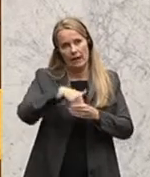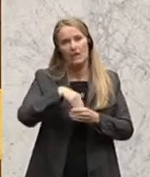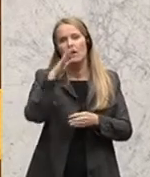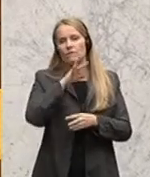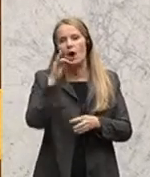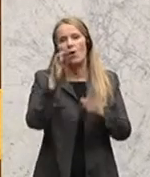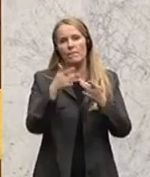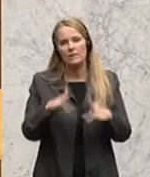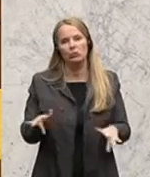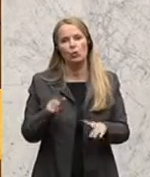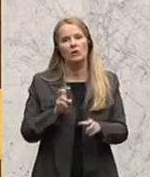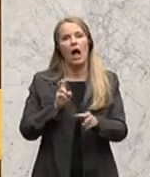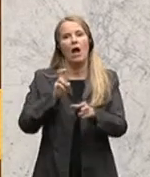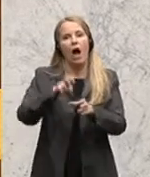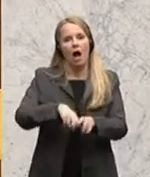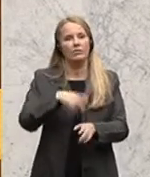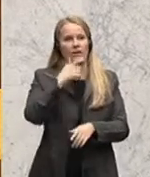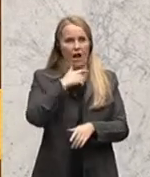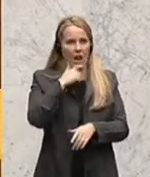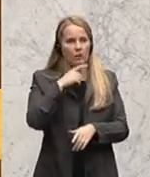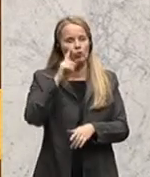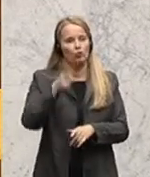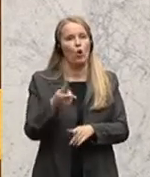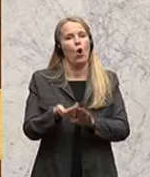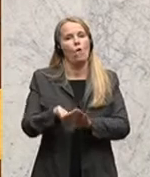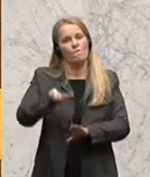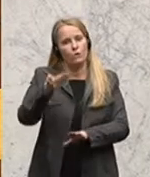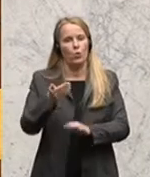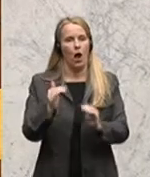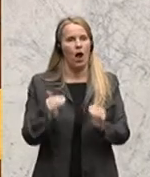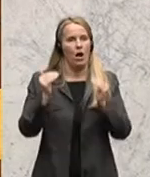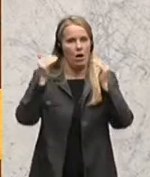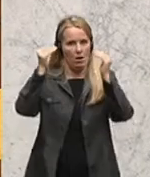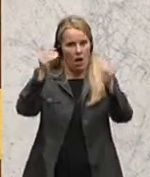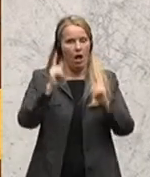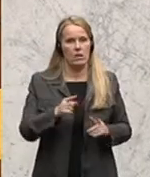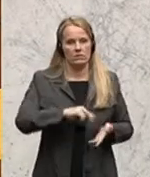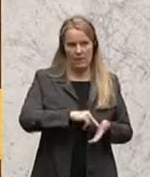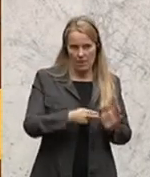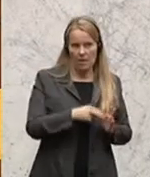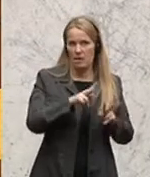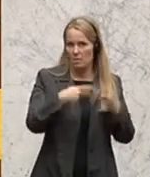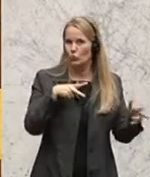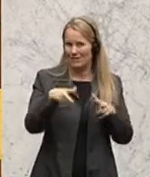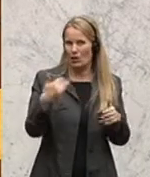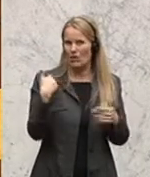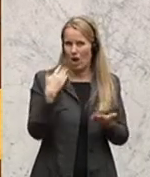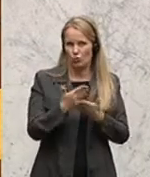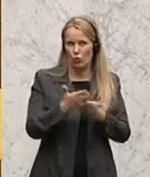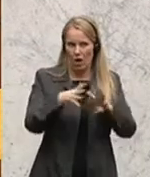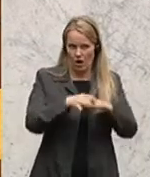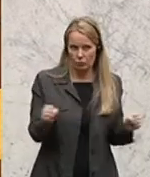Frauenpensionsantrittsalter früher anzuheben, als wie geplant, als wie es die Bundesregierung vereinbart hat.